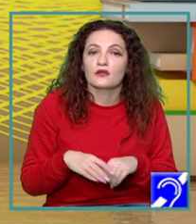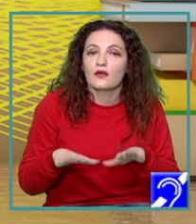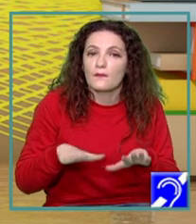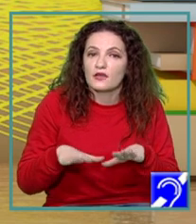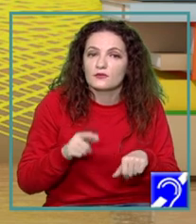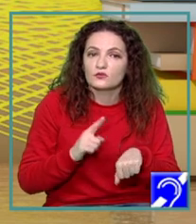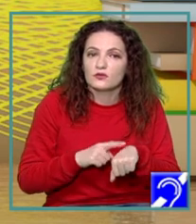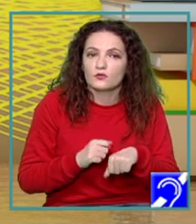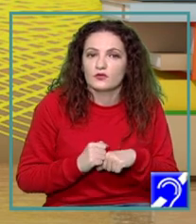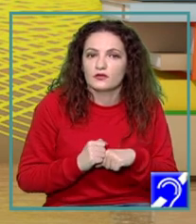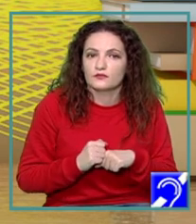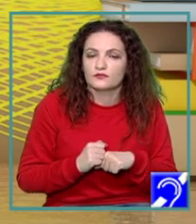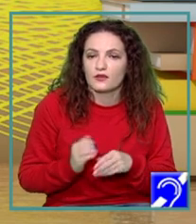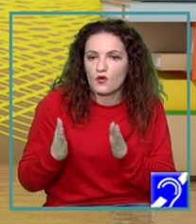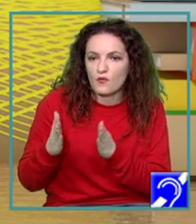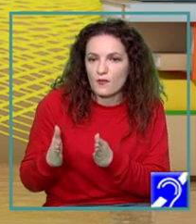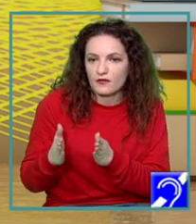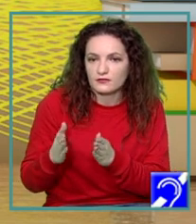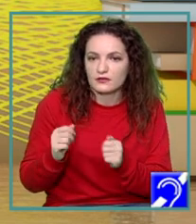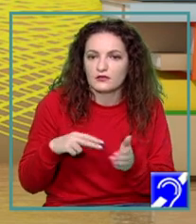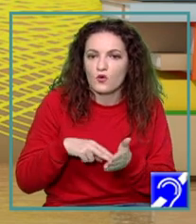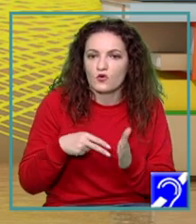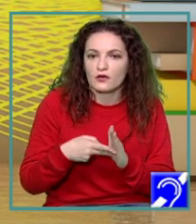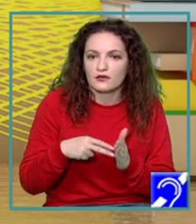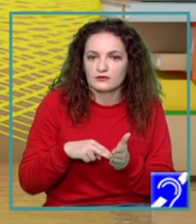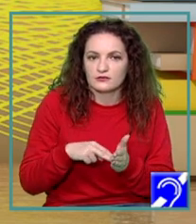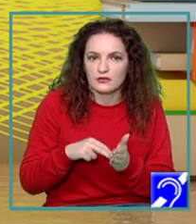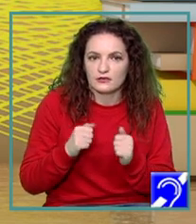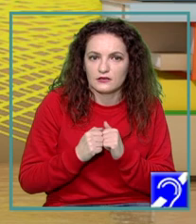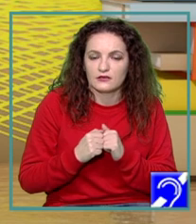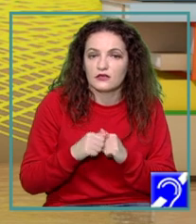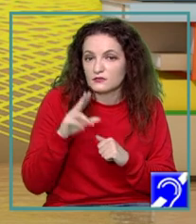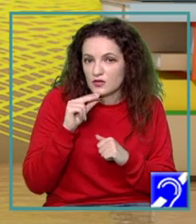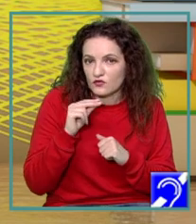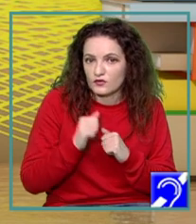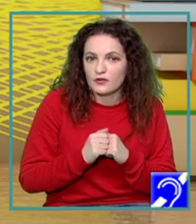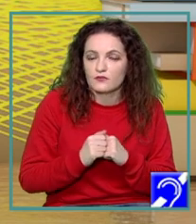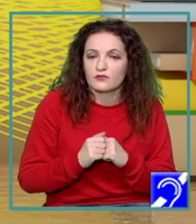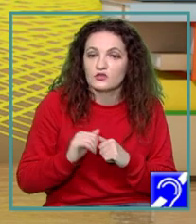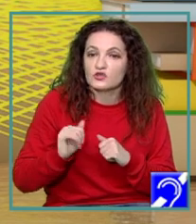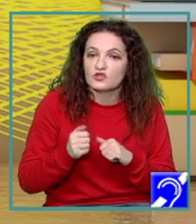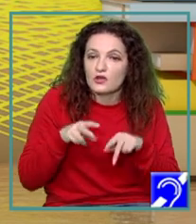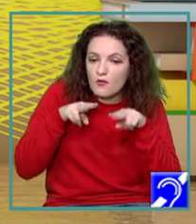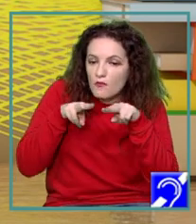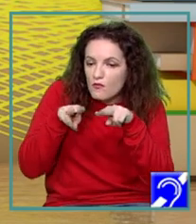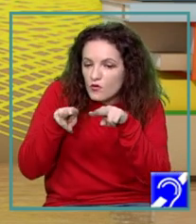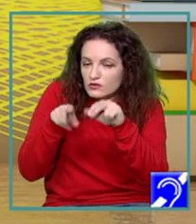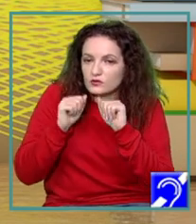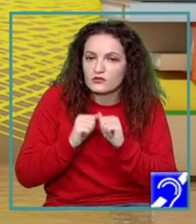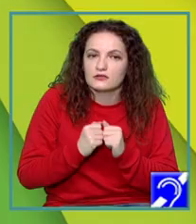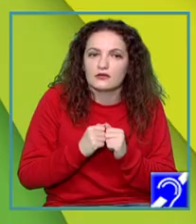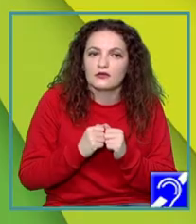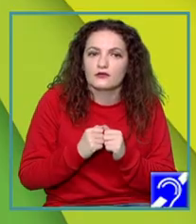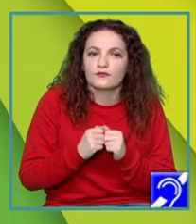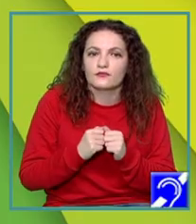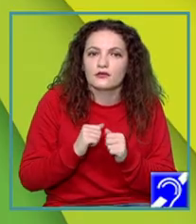componente. Are o parte de organizare, despre care vom vorbi în lecție, și o parte de monitorizare, despre care aș vrea